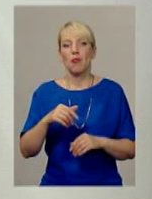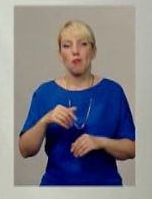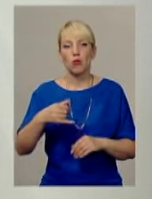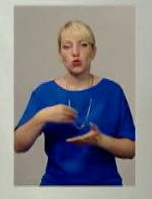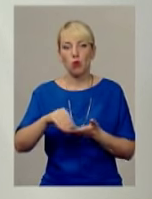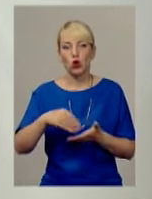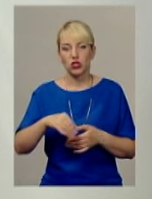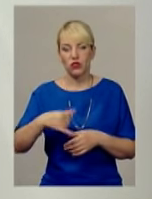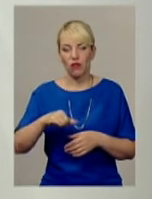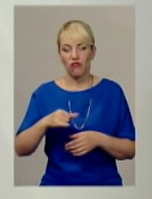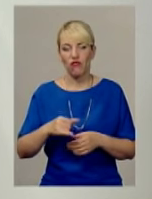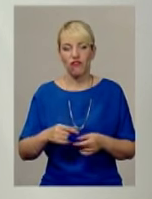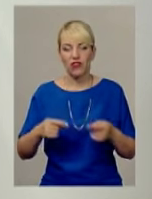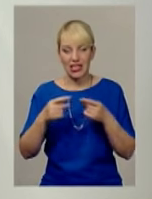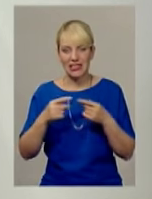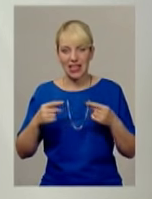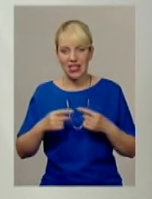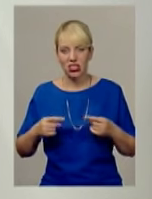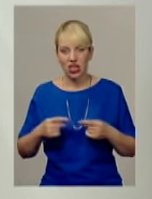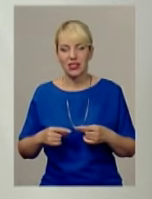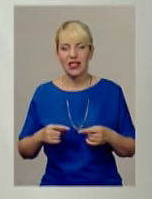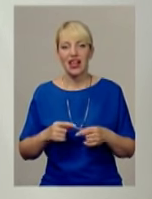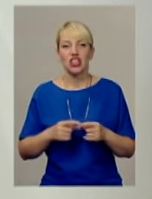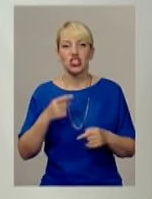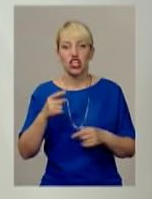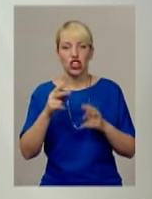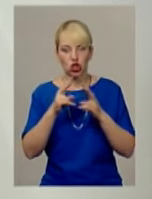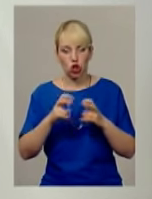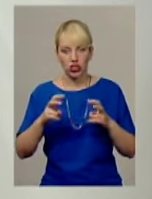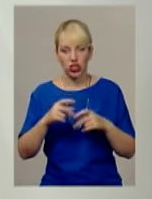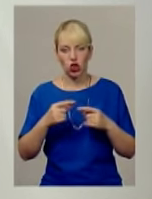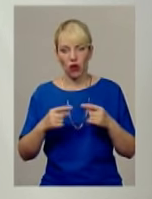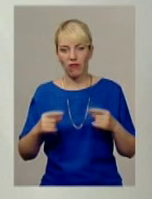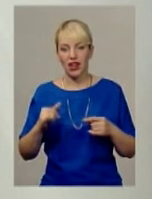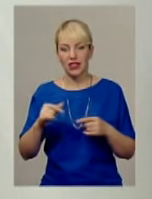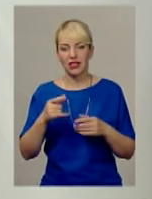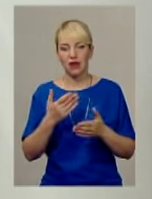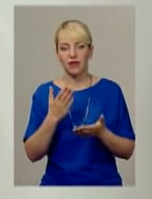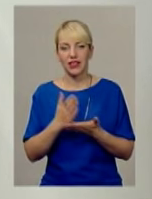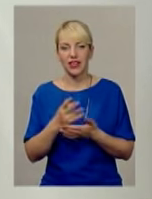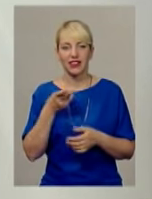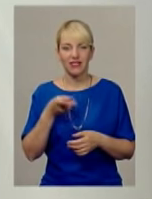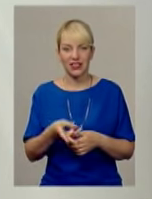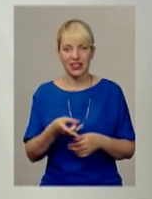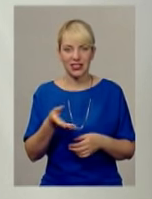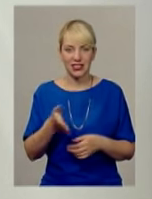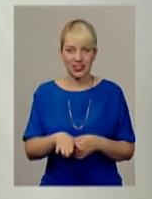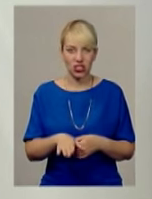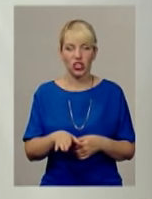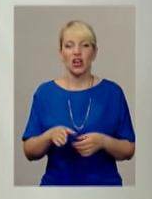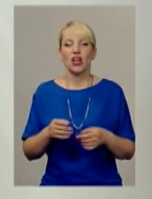через дослідження товарів, і польський споживчий кошик, в принципі, включає 2 тисячі товарів. Тобто,